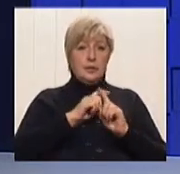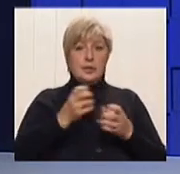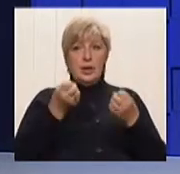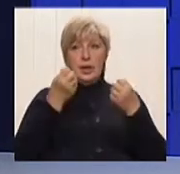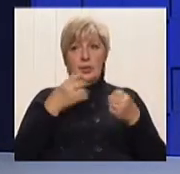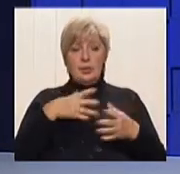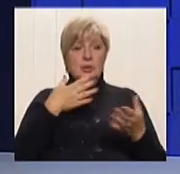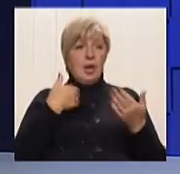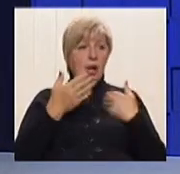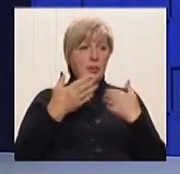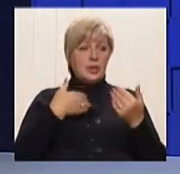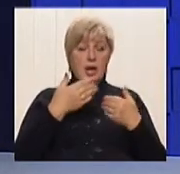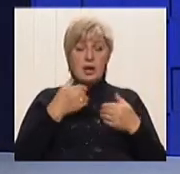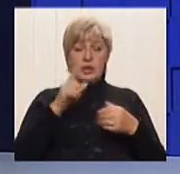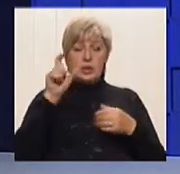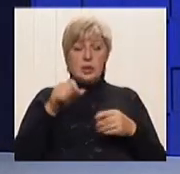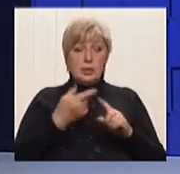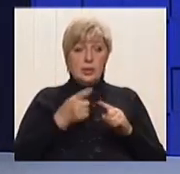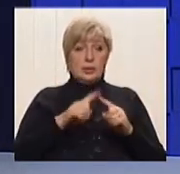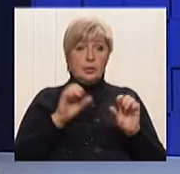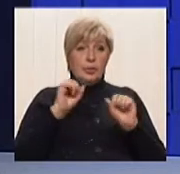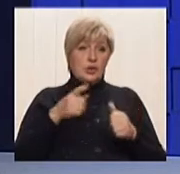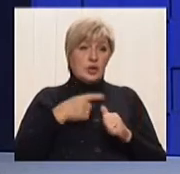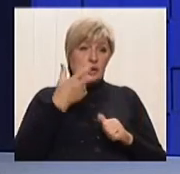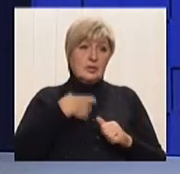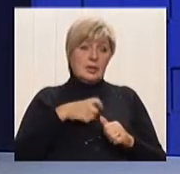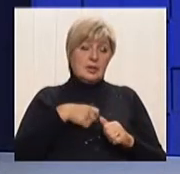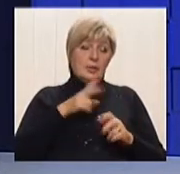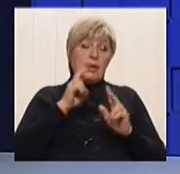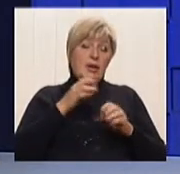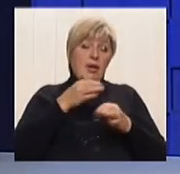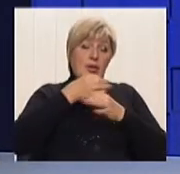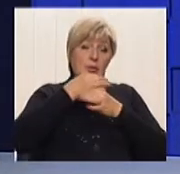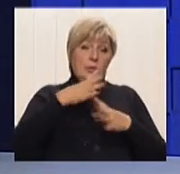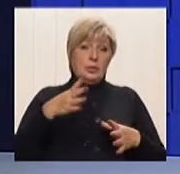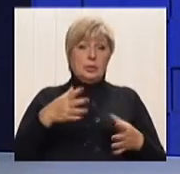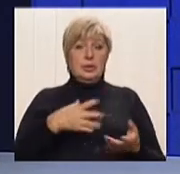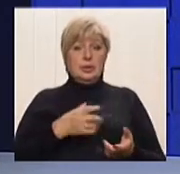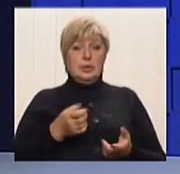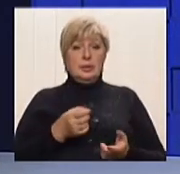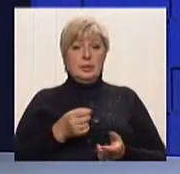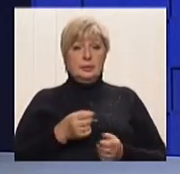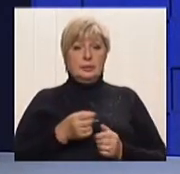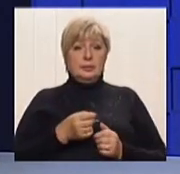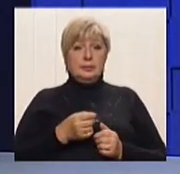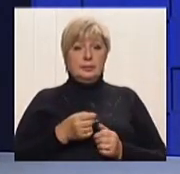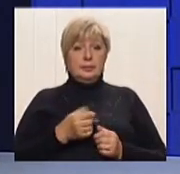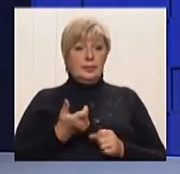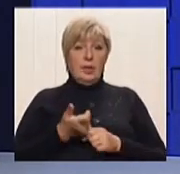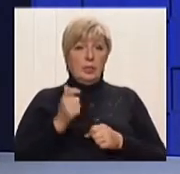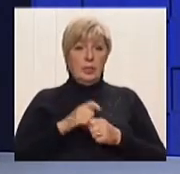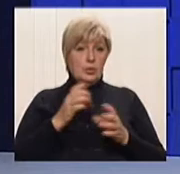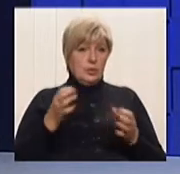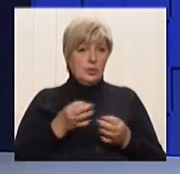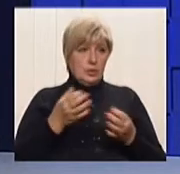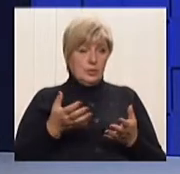яким-то чеком, который може представитися як угодно. вони знають всі ваше дані і на ваше дані просто отправляють товар. Все, більше с товаром